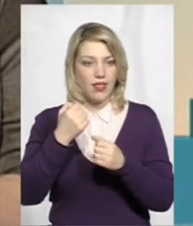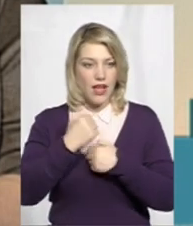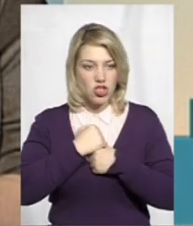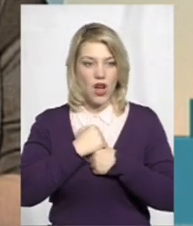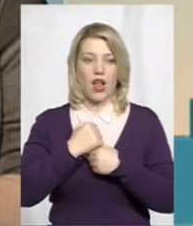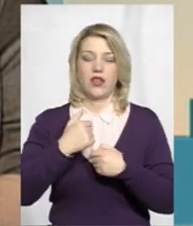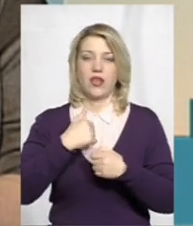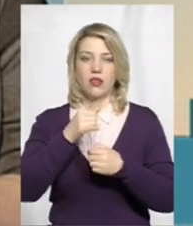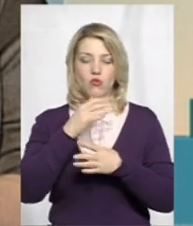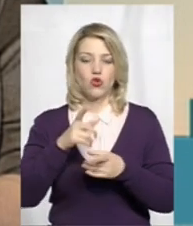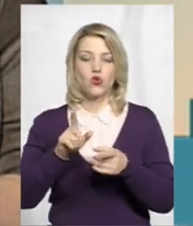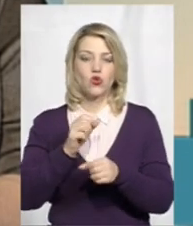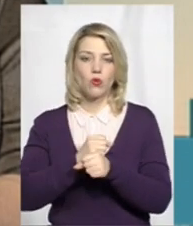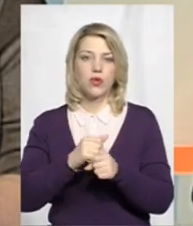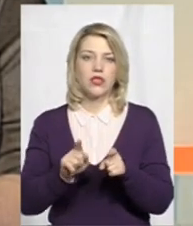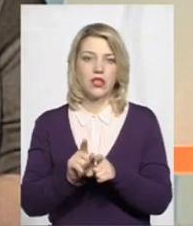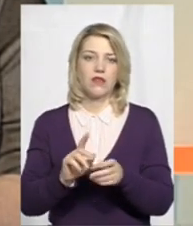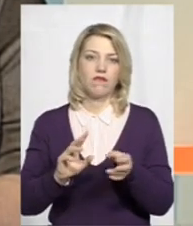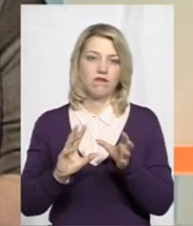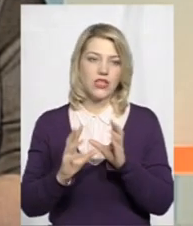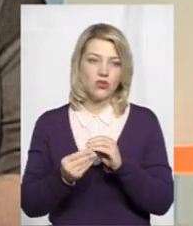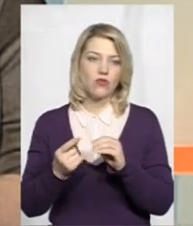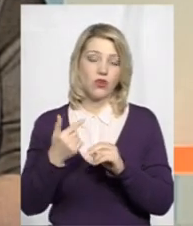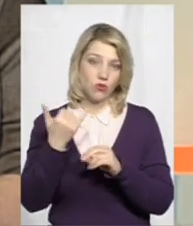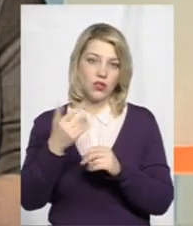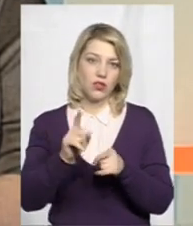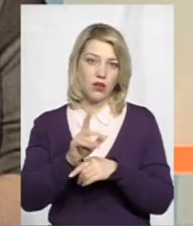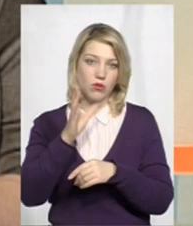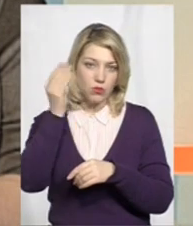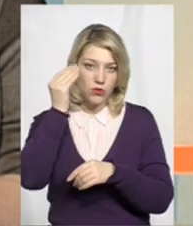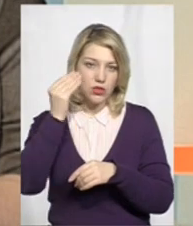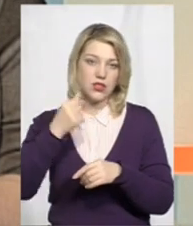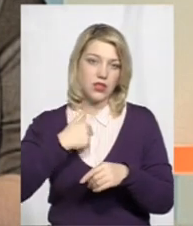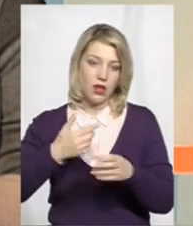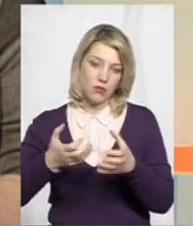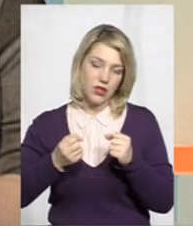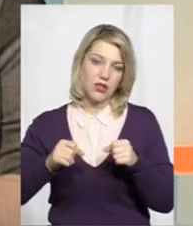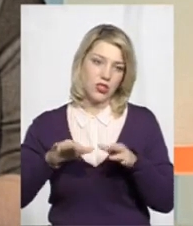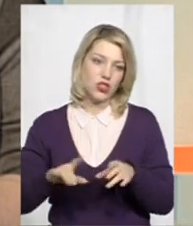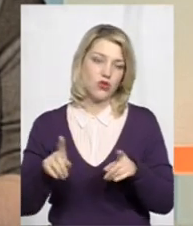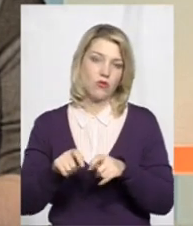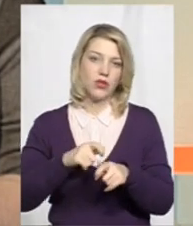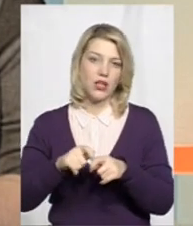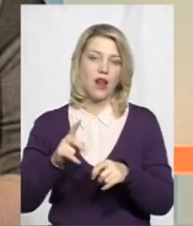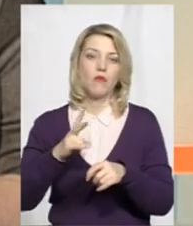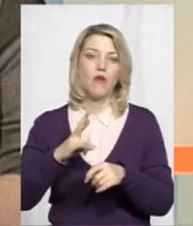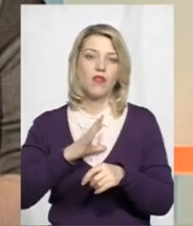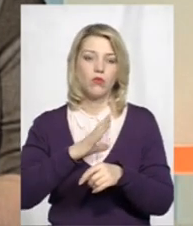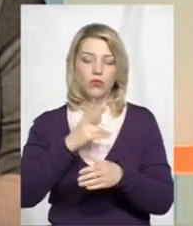можу зробити такі висновки, але в них така позиція була, тому я прийняла рішення, що все ж таки в матеріалі має бути